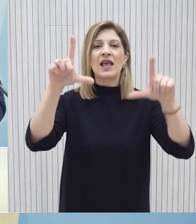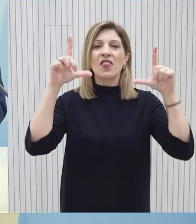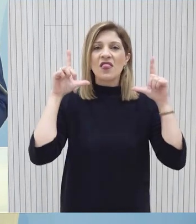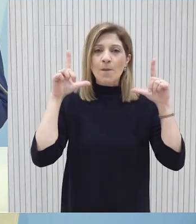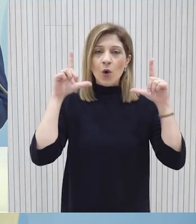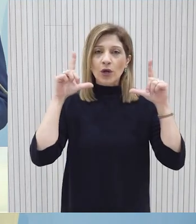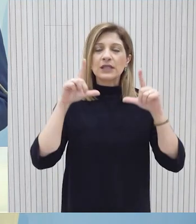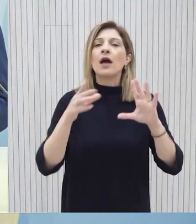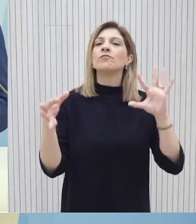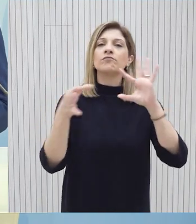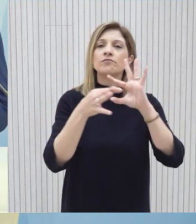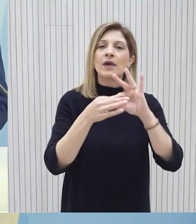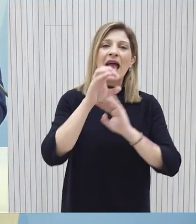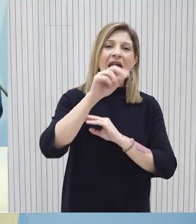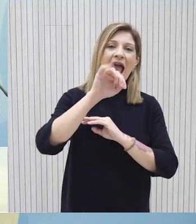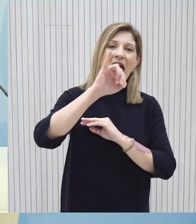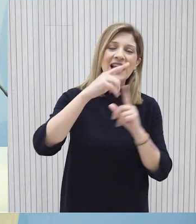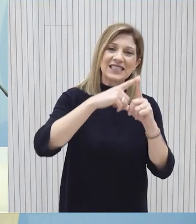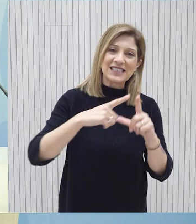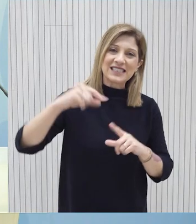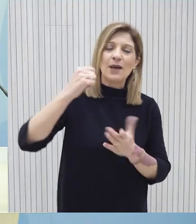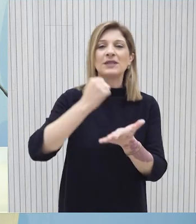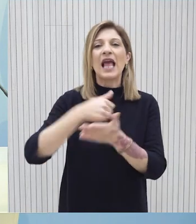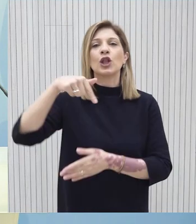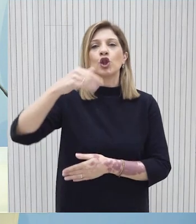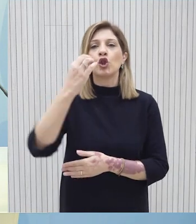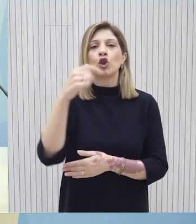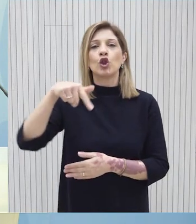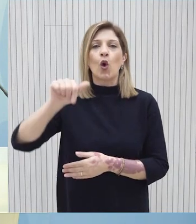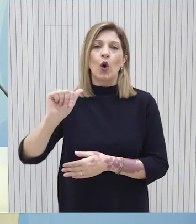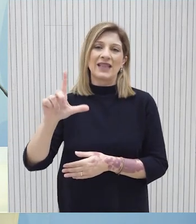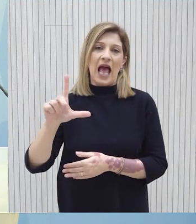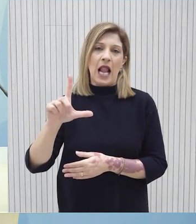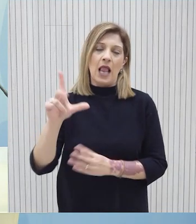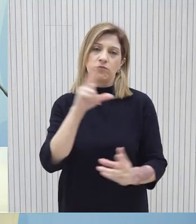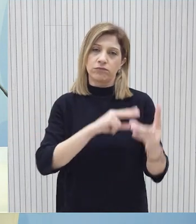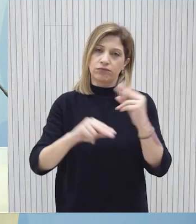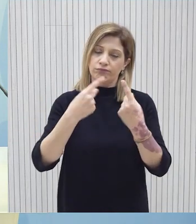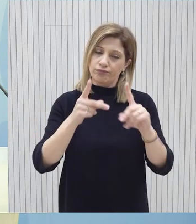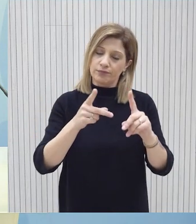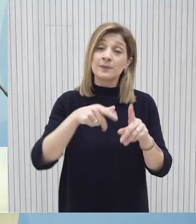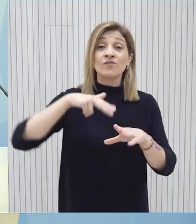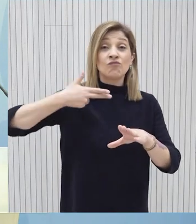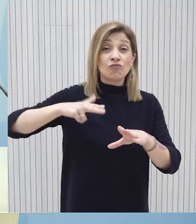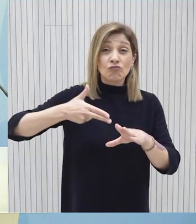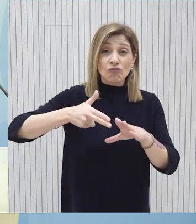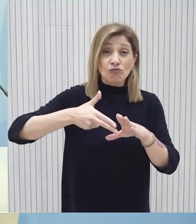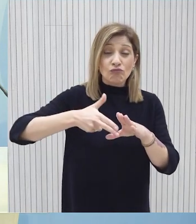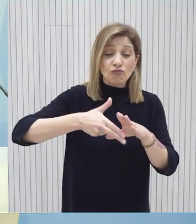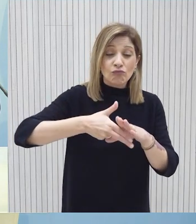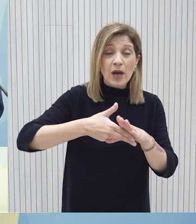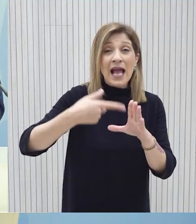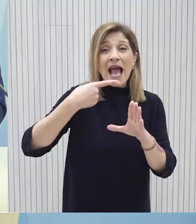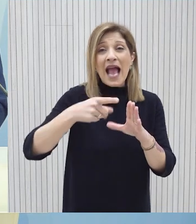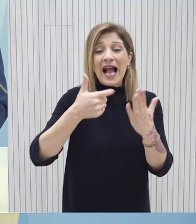από την κοινοπραξία των Ένης Άιπρους Λίμιτες και των Ταλέν Έρτσις. Η Γεώτρηση, η οποία πραγματοποιήθηκε σε απόσταση